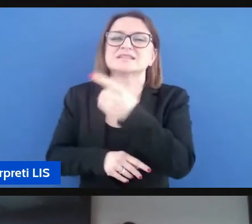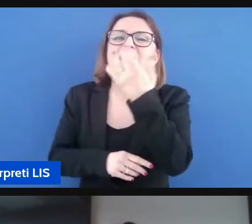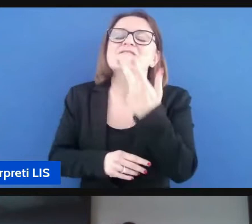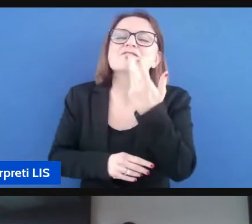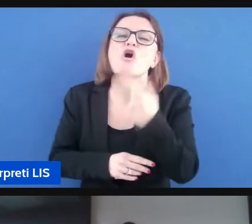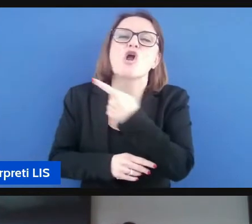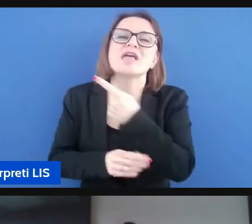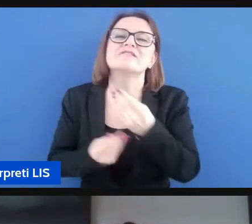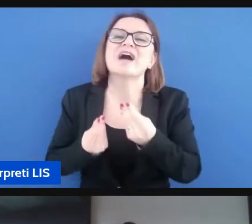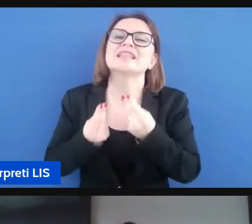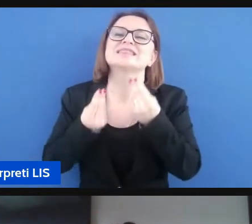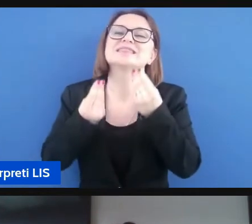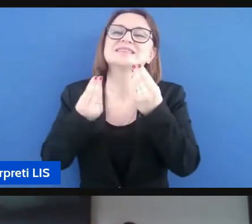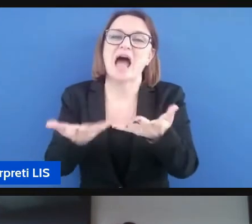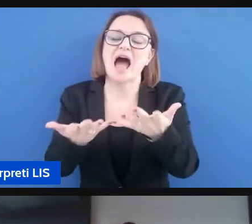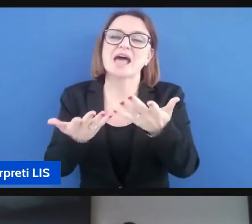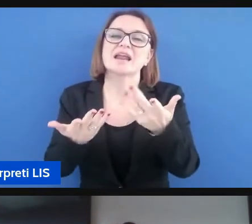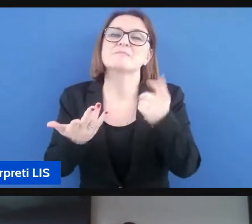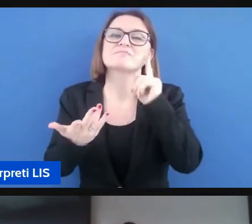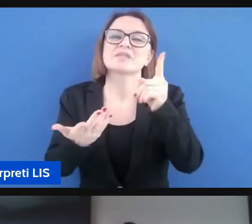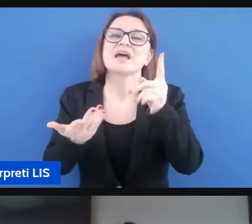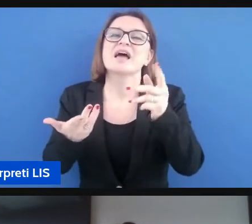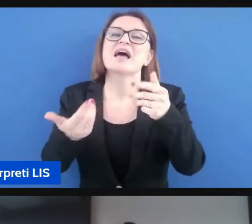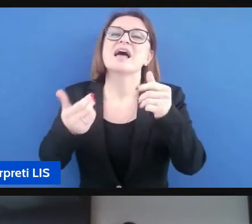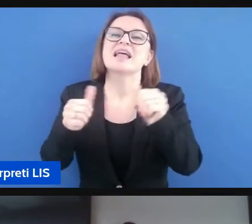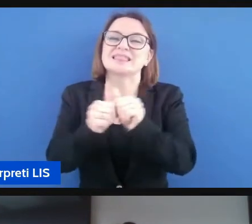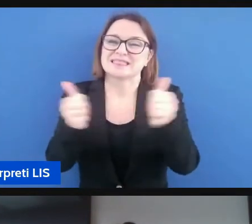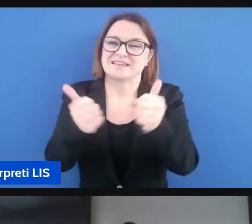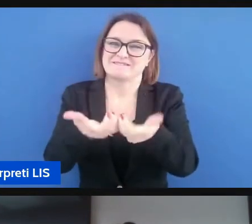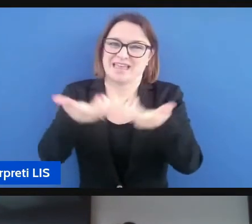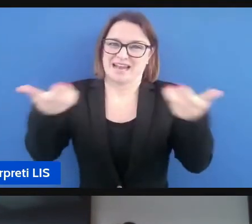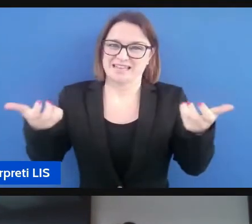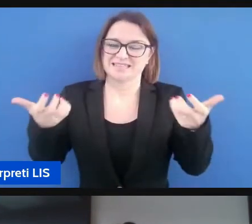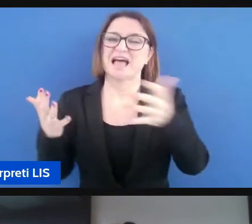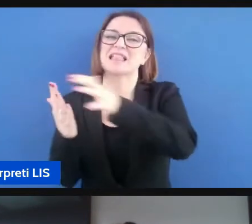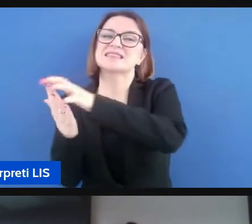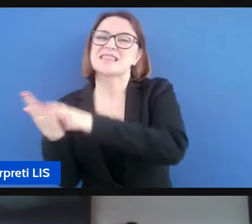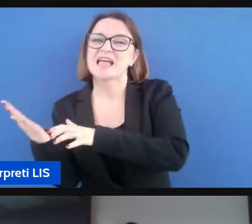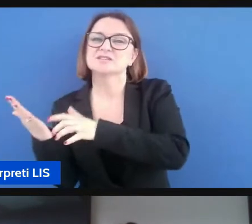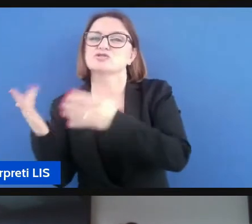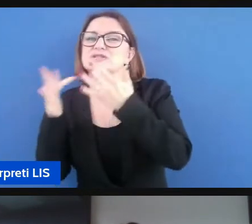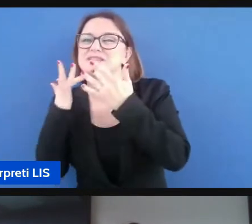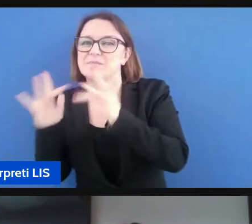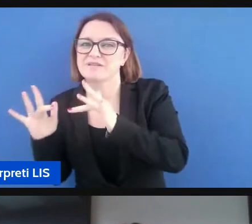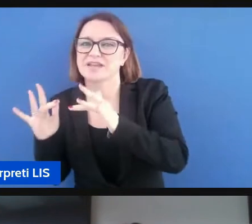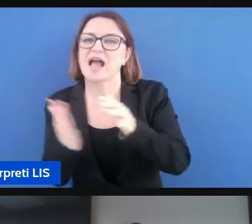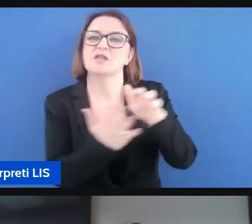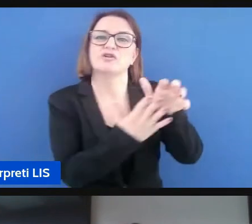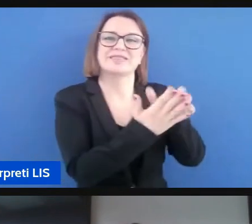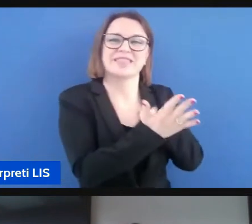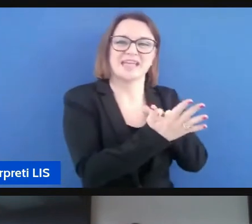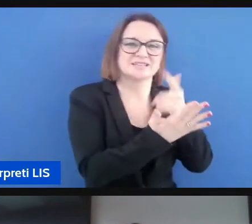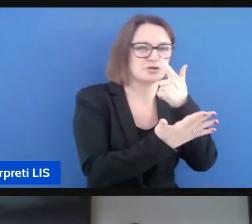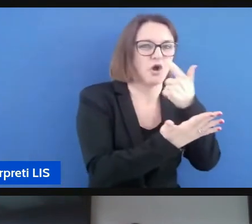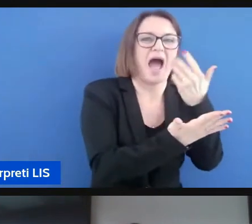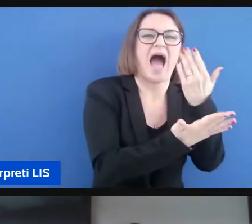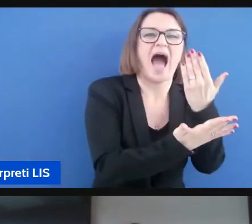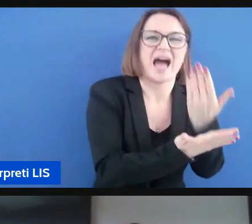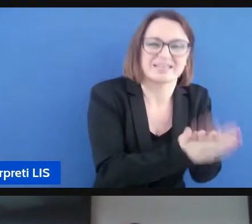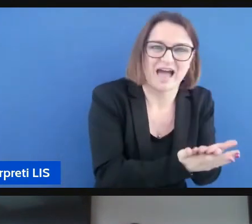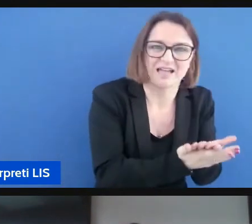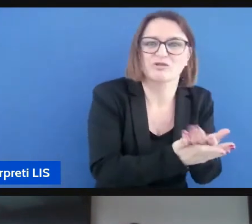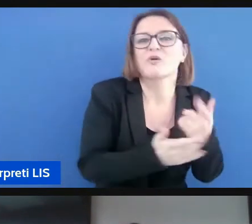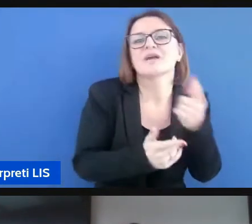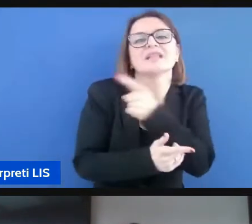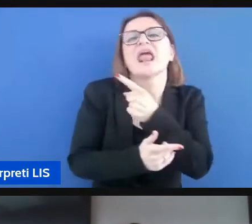illustrare la differenza tra un testo semplificato e un testo adattato quindi ci aveva un po' chiarito le